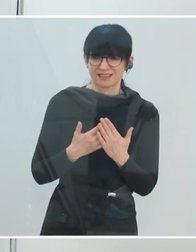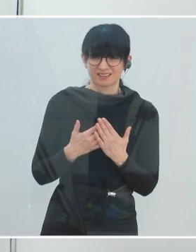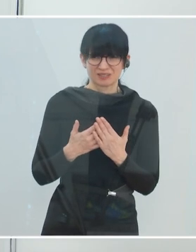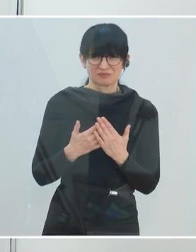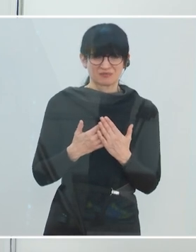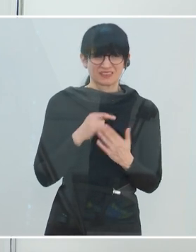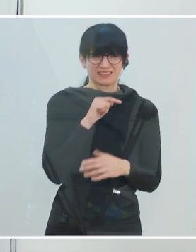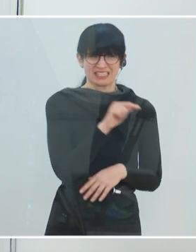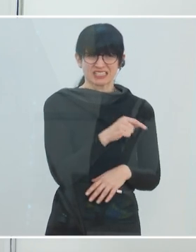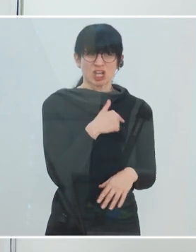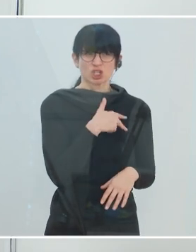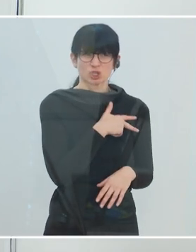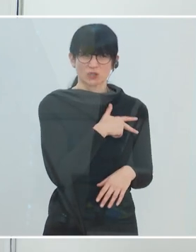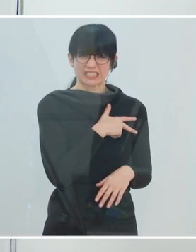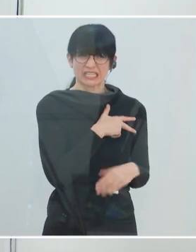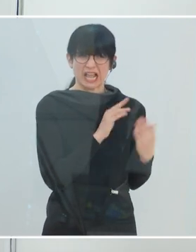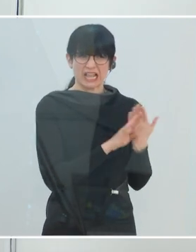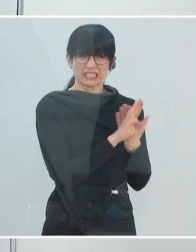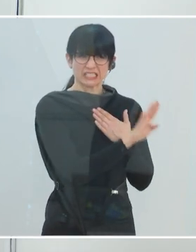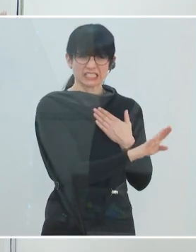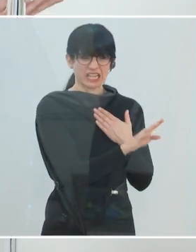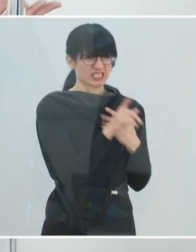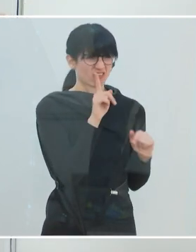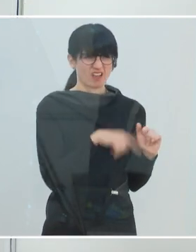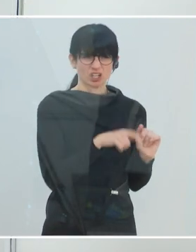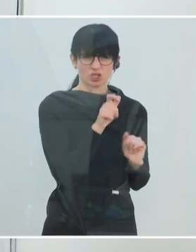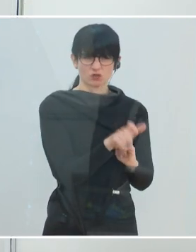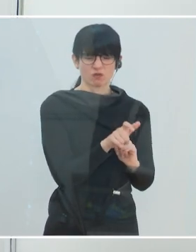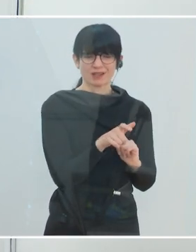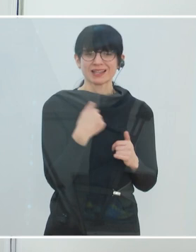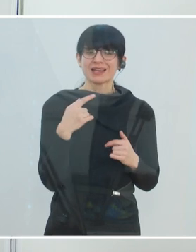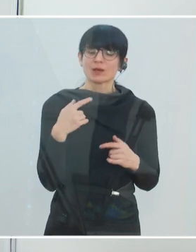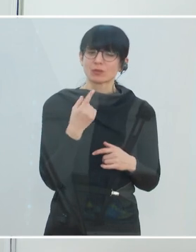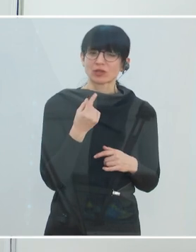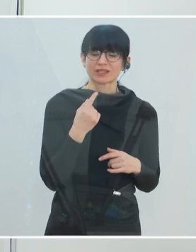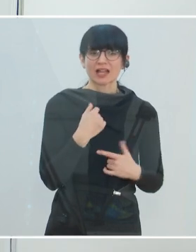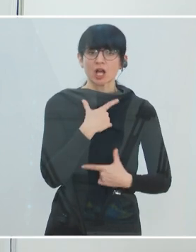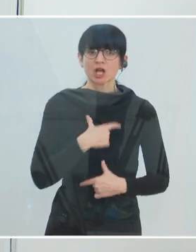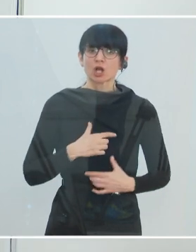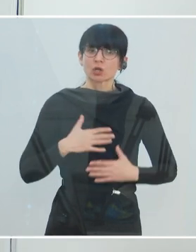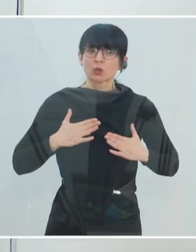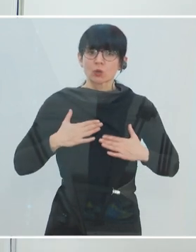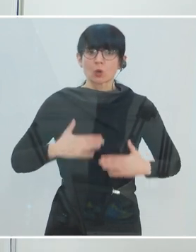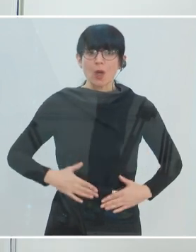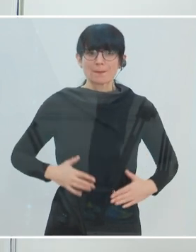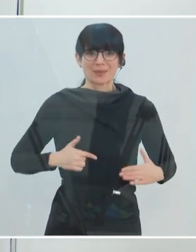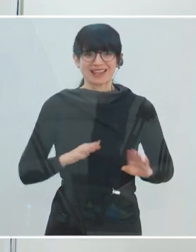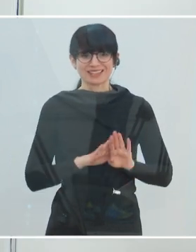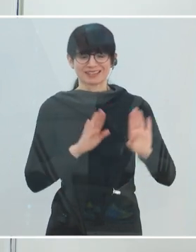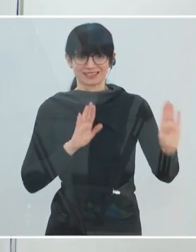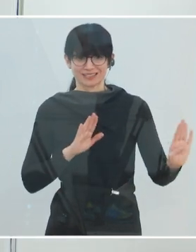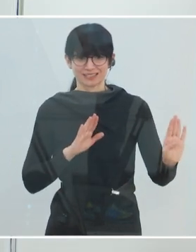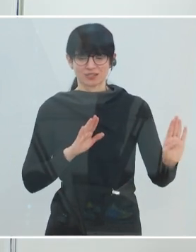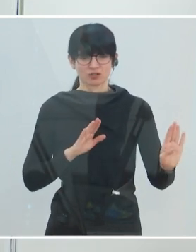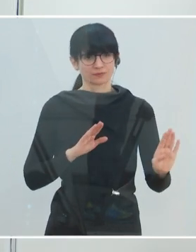Das wollen wir eigentlich verhindern, dass zum Beispiel für bestimmte Gruppen wie bei alten Leuten in Pflegeheimen oft einmal, dass die physische Distanzierung